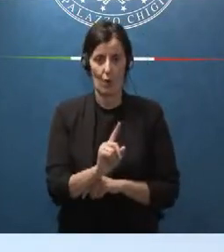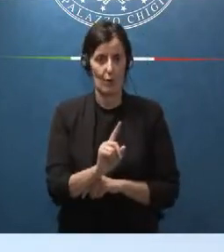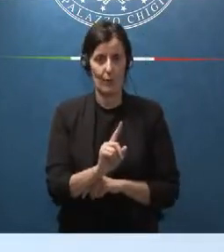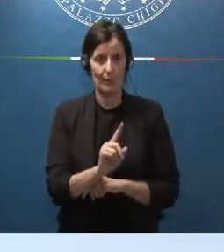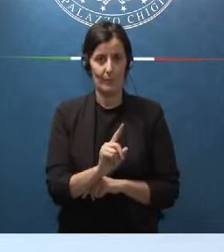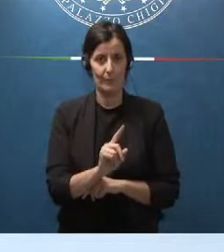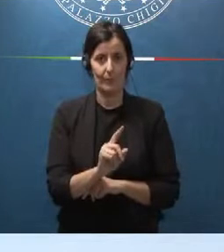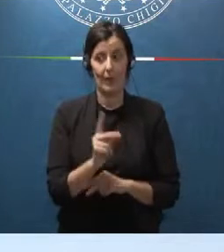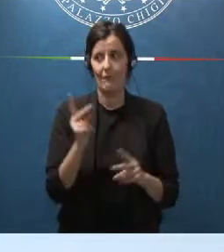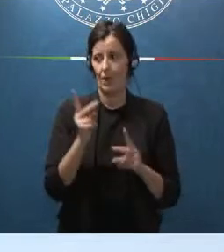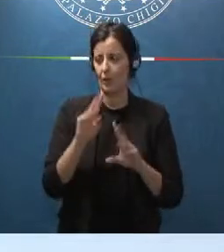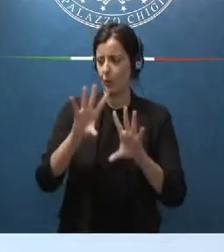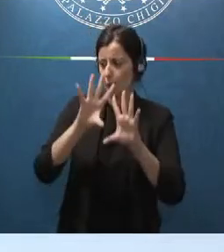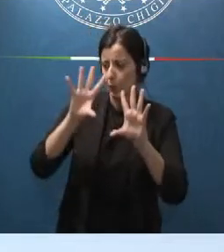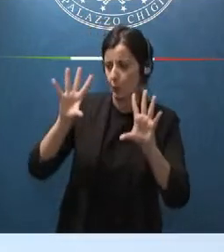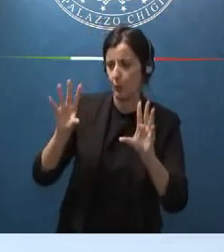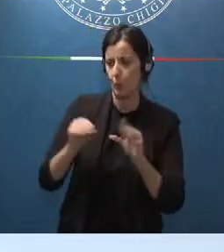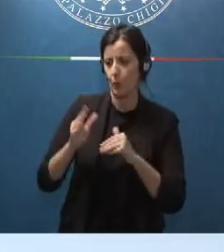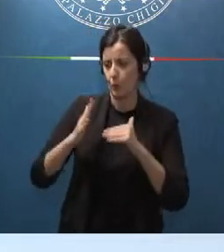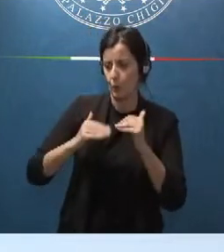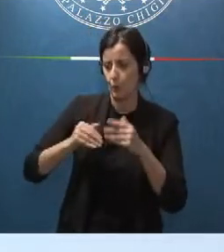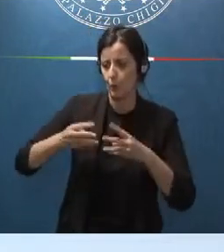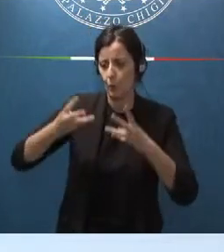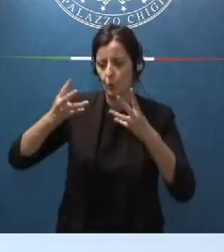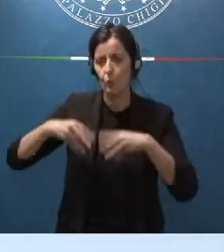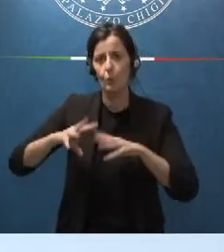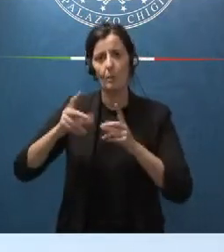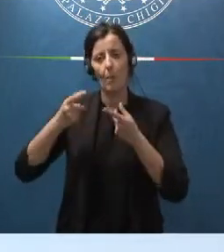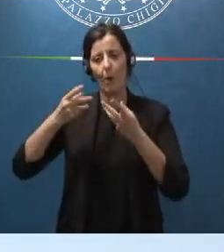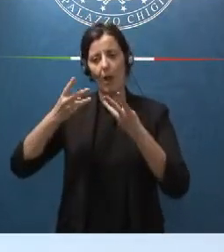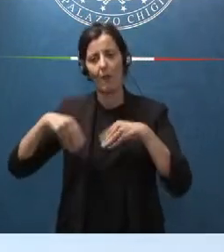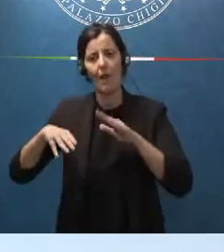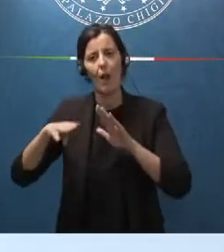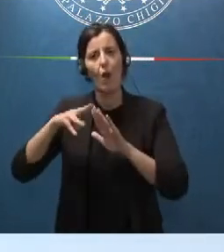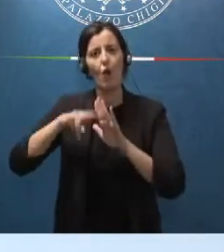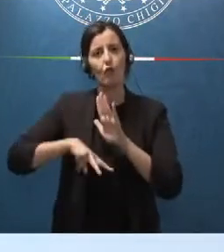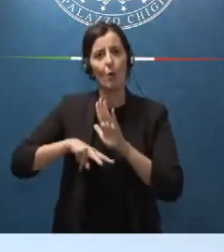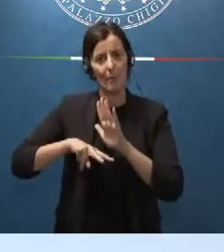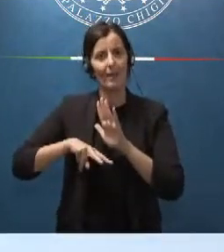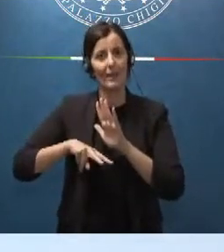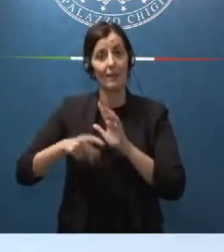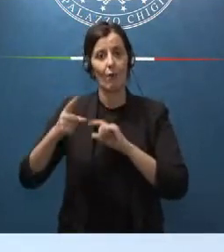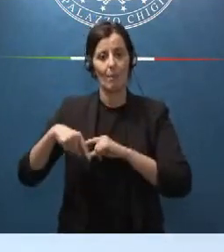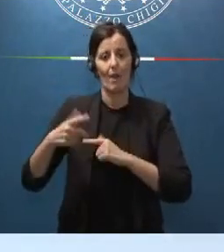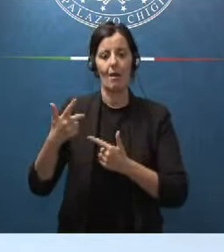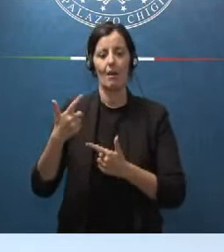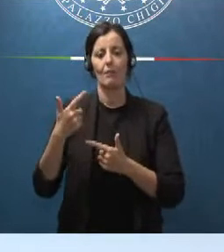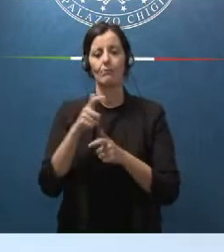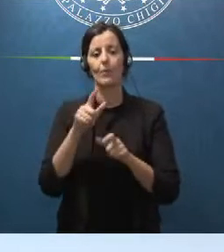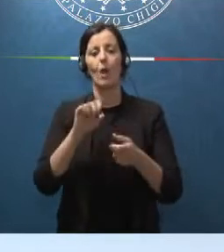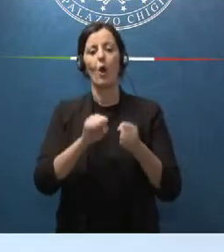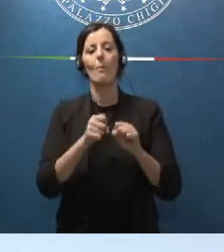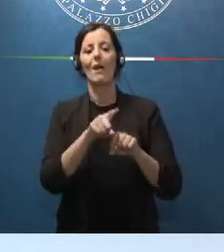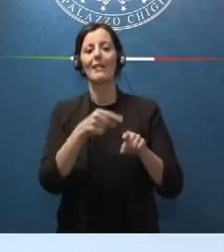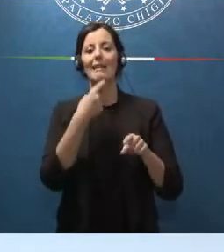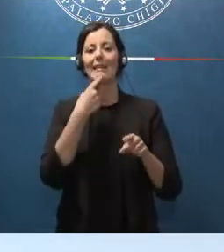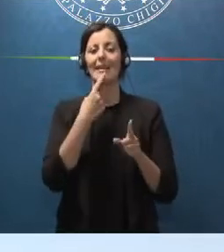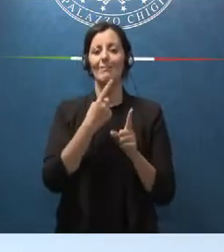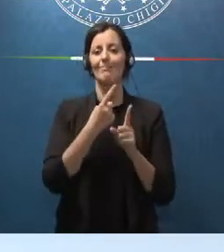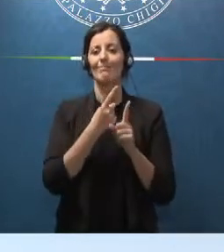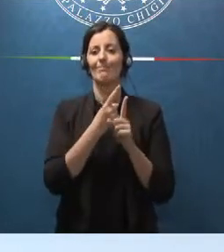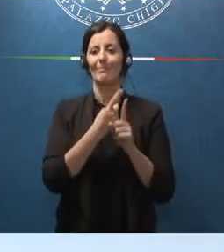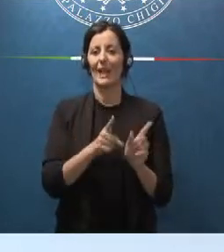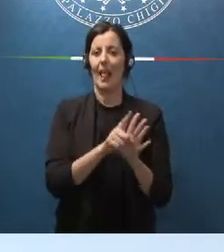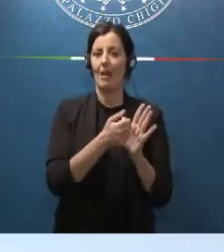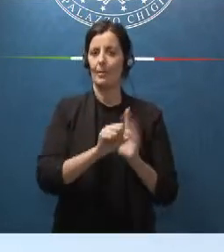di cui noi disponiamo normativo per combattere le amministrazioni infedeli è il più agguerrito di